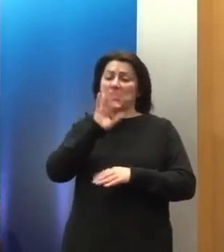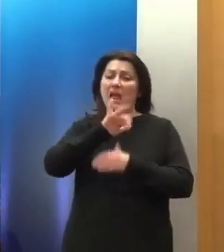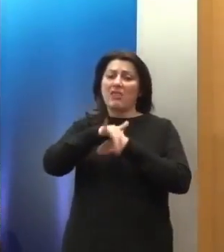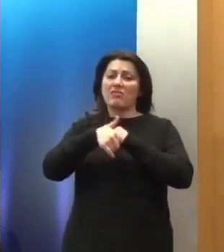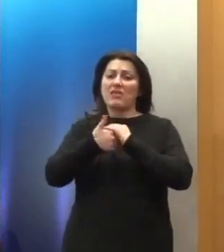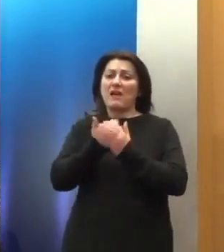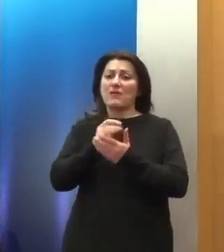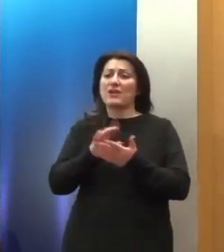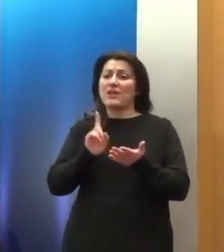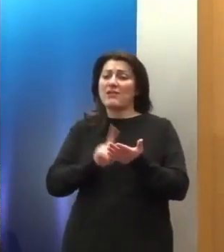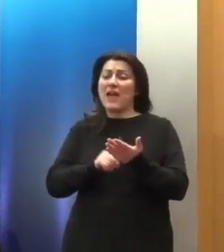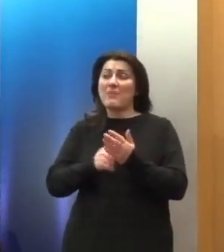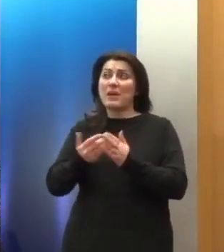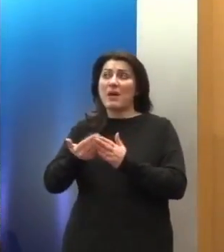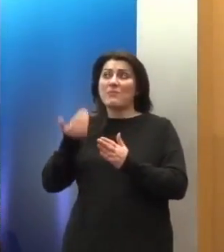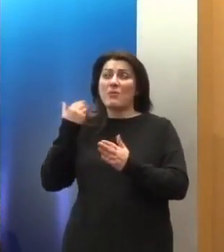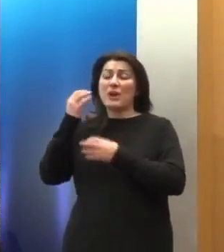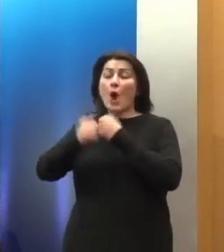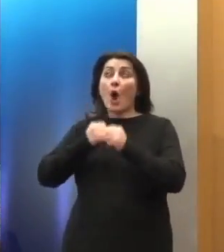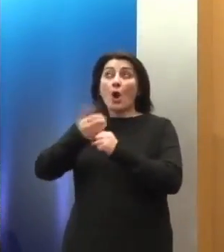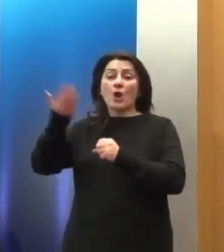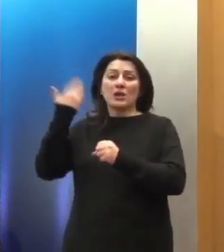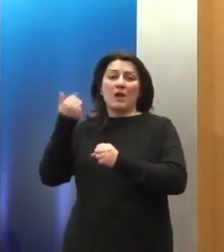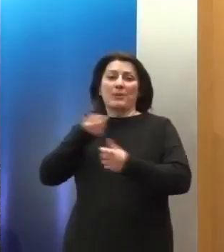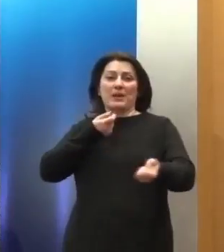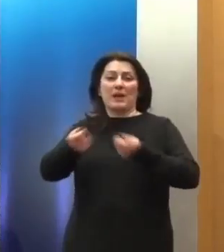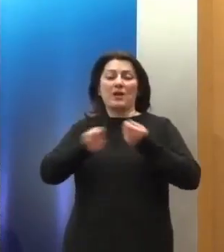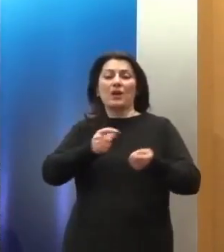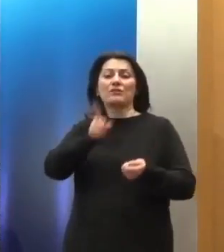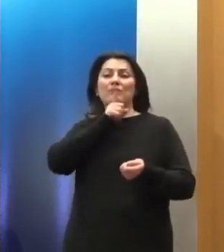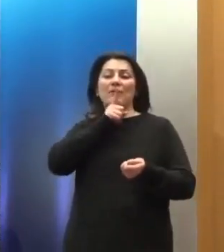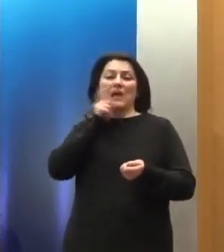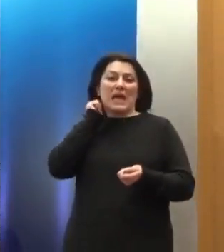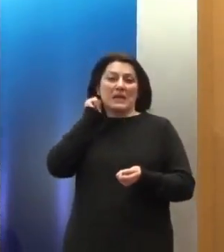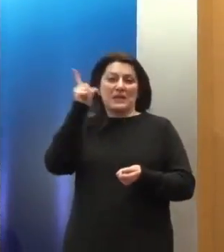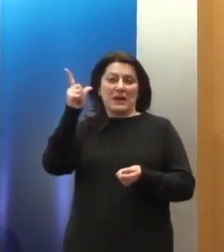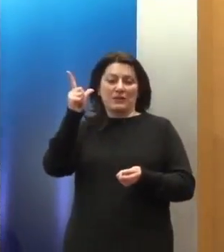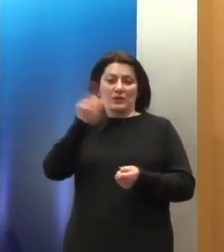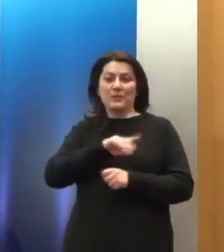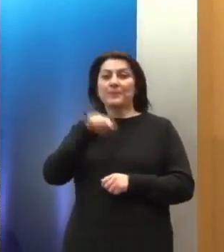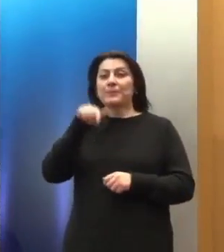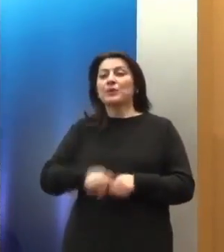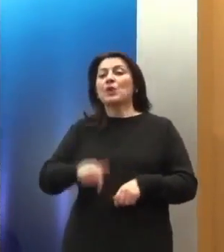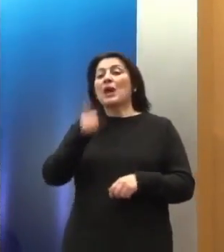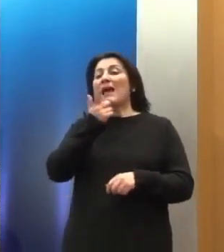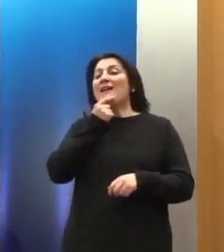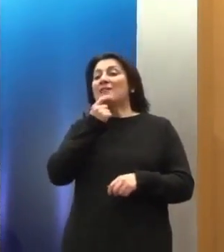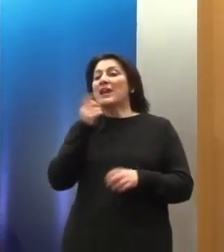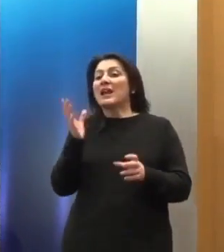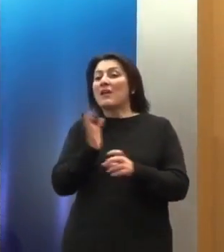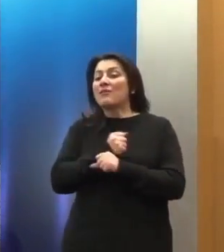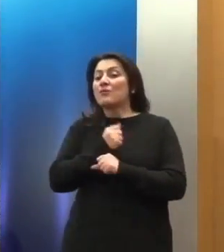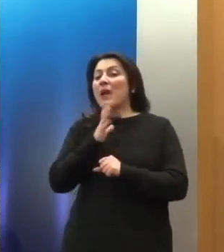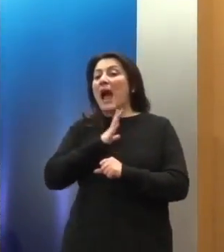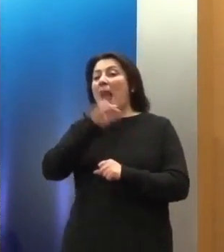Έπρεπε να έχει γίνει εδώ και πάρα πολλά χρόνια και είναι μια ευκαιρία να βρεθούν άνθρωποι οι οποίοι